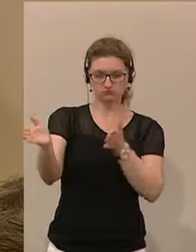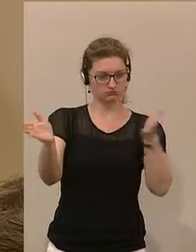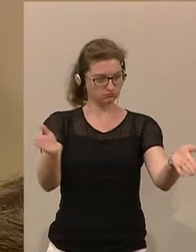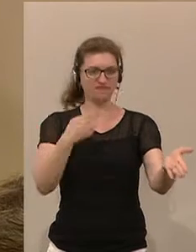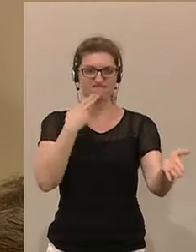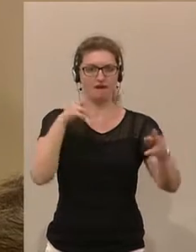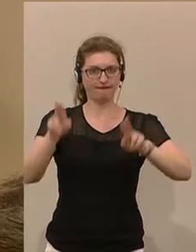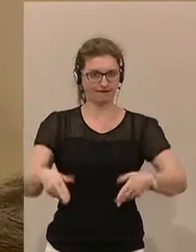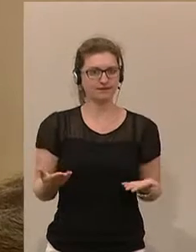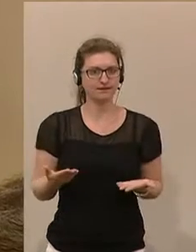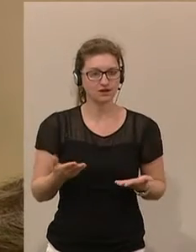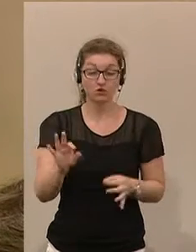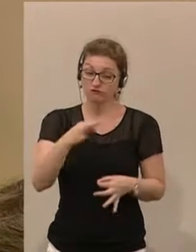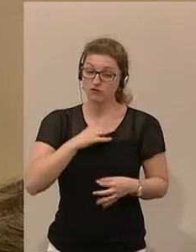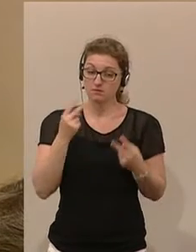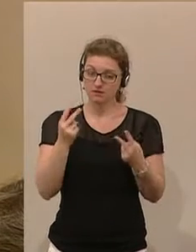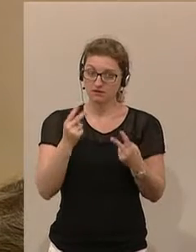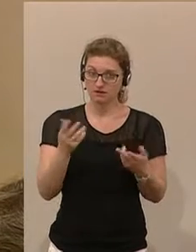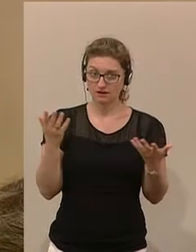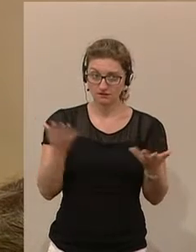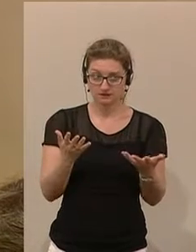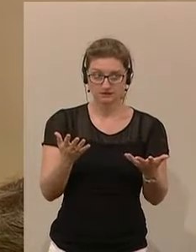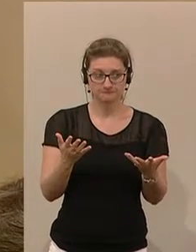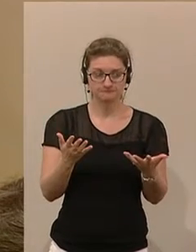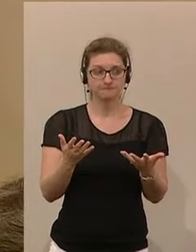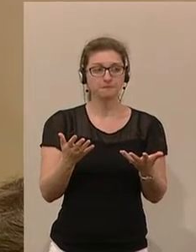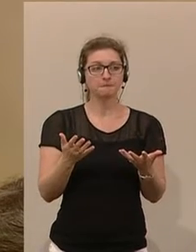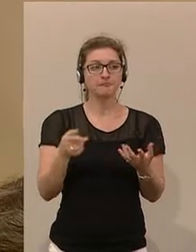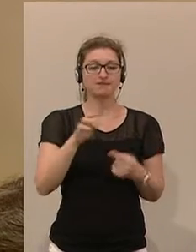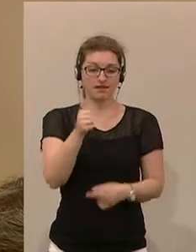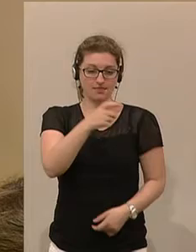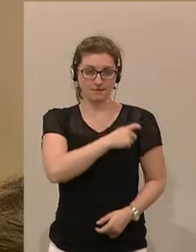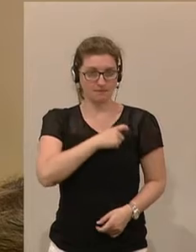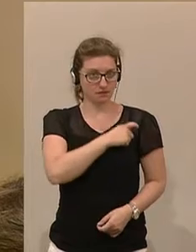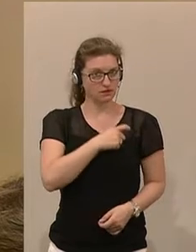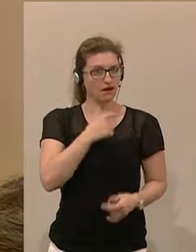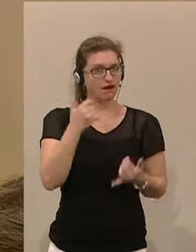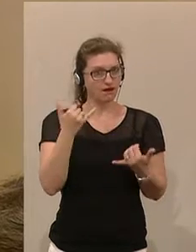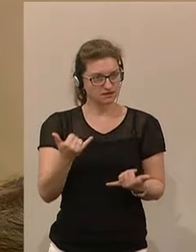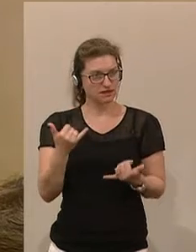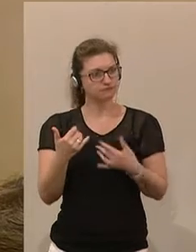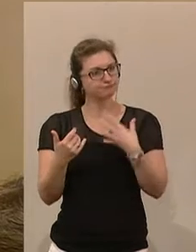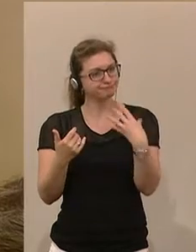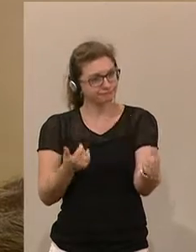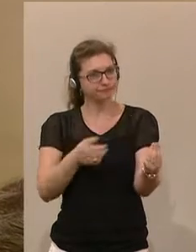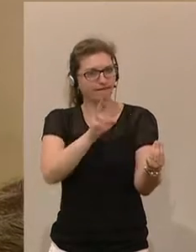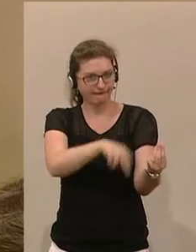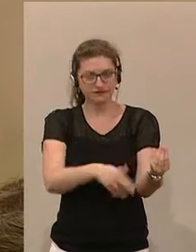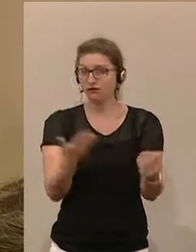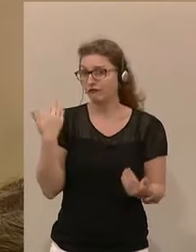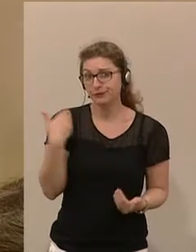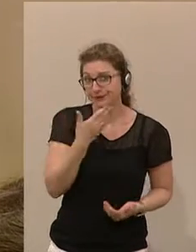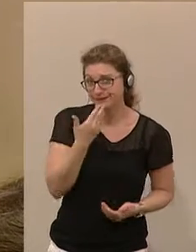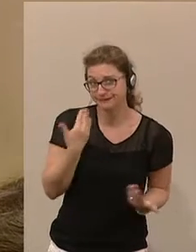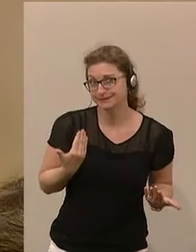Und was für mich ganz wichtig ist, wenn eine Partei jetzt Recht bekommt, was früher nicht der Fall gewesen